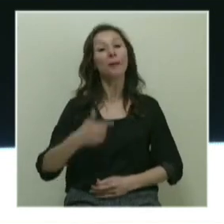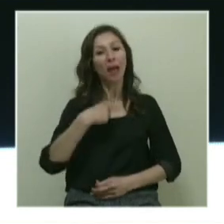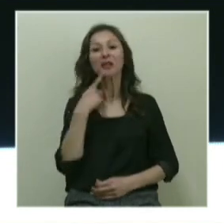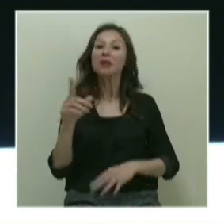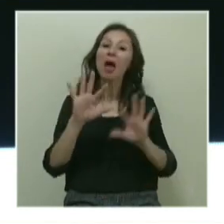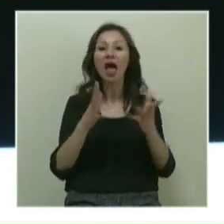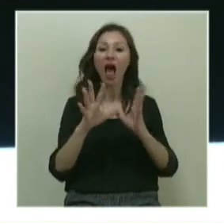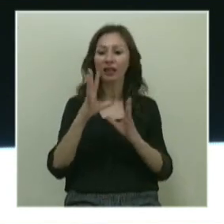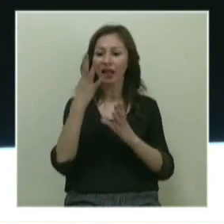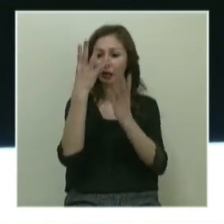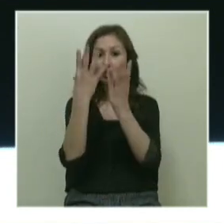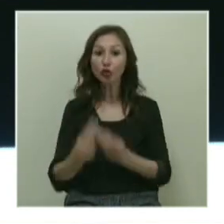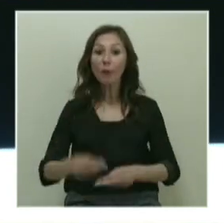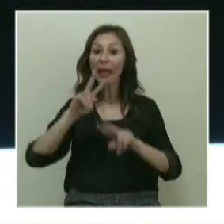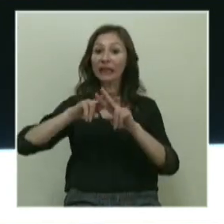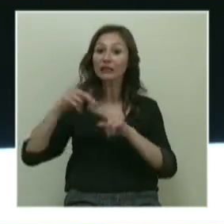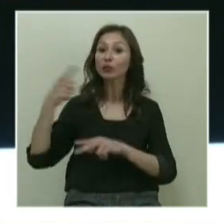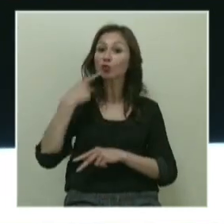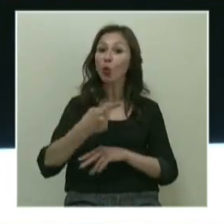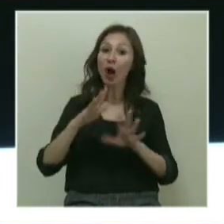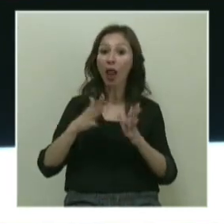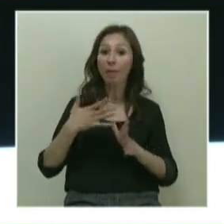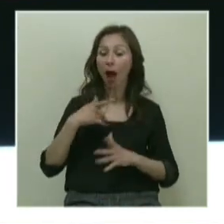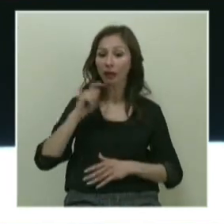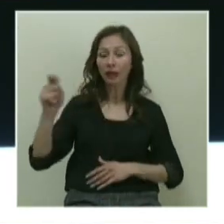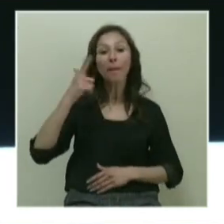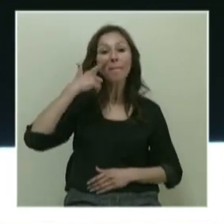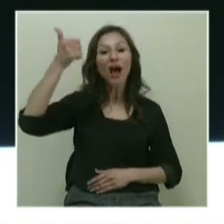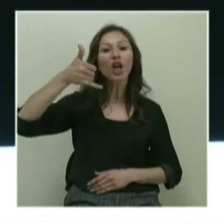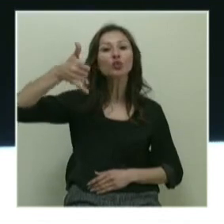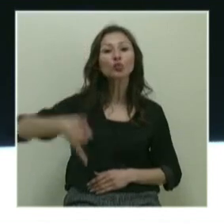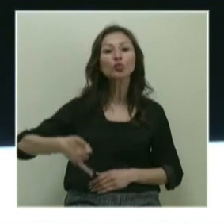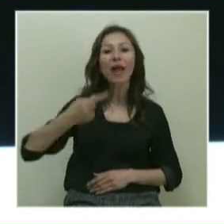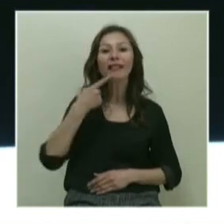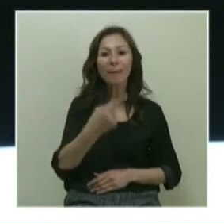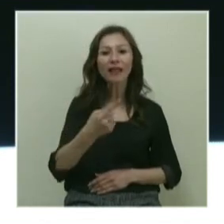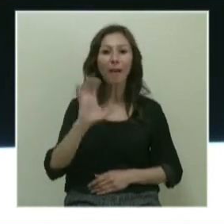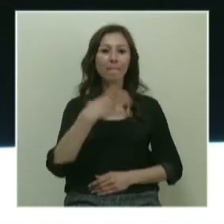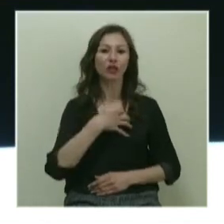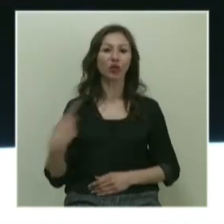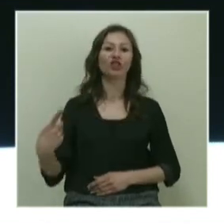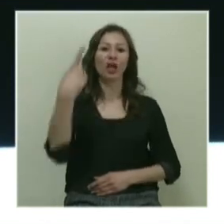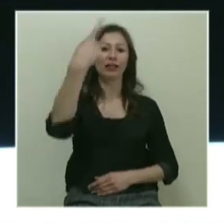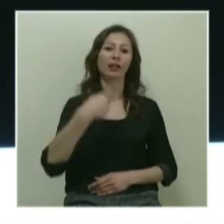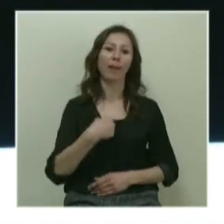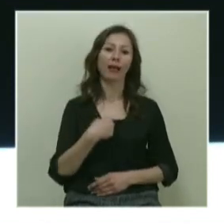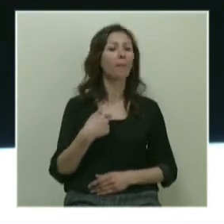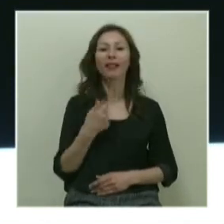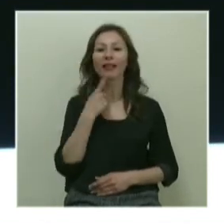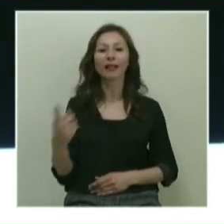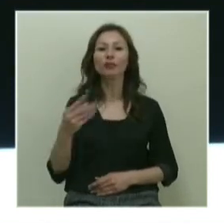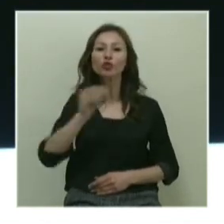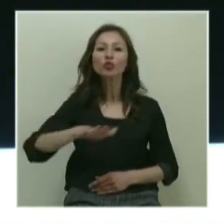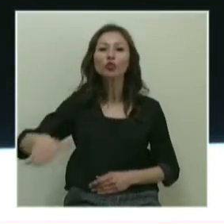herhalde sönmekte olan cüce yıldızları kastediyor. Dedim, bakanı cüce demekten patrona şikayet ettiler beni. Ben de dedim,